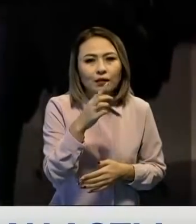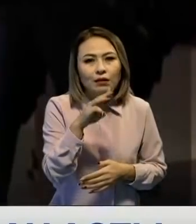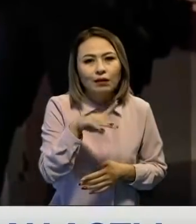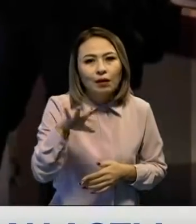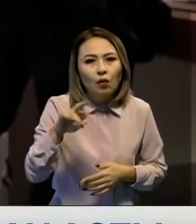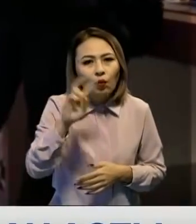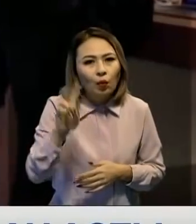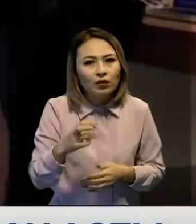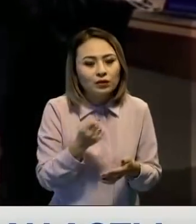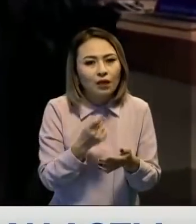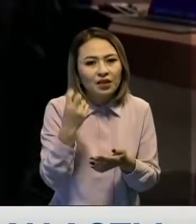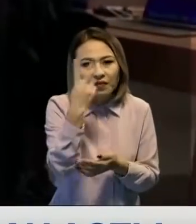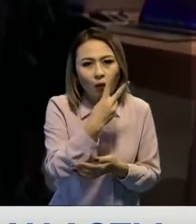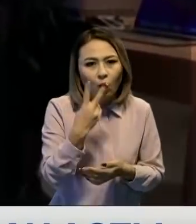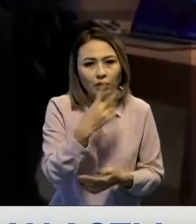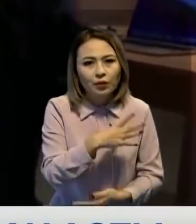екі жылдың үшінде жеткізген.